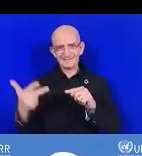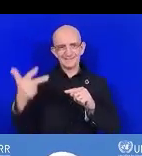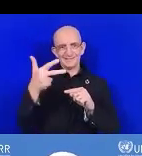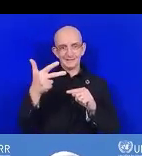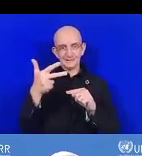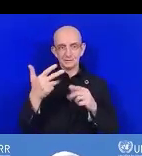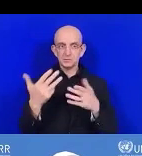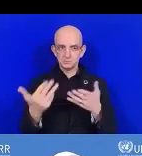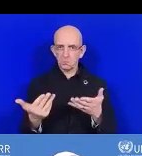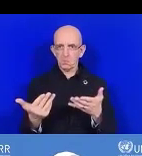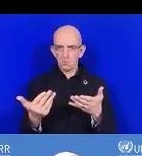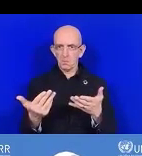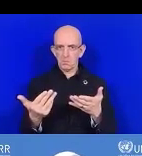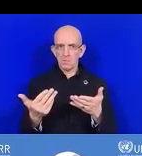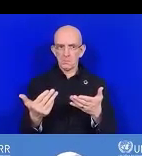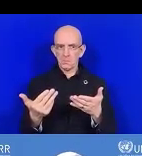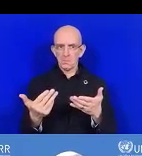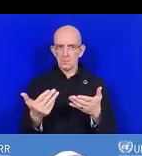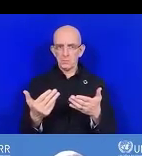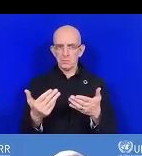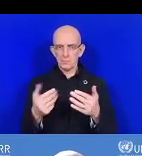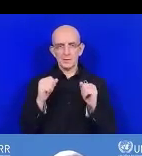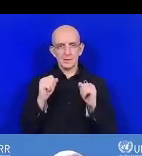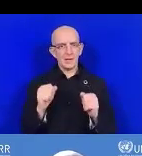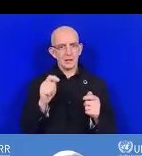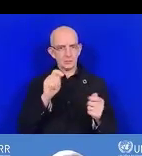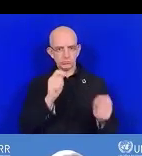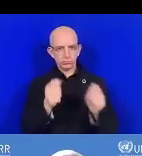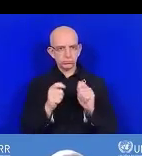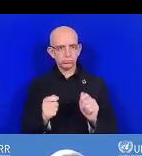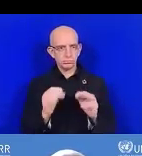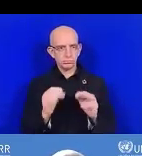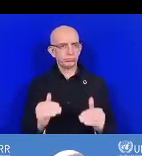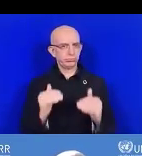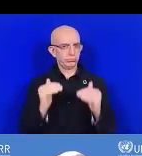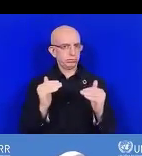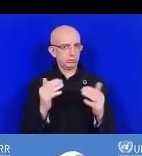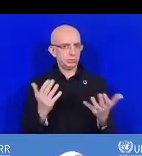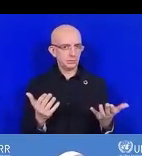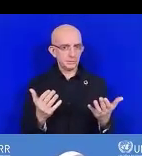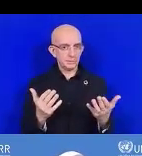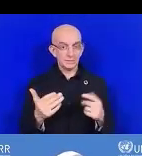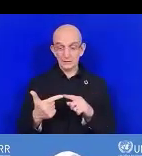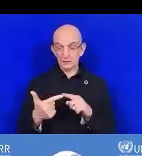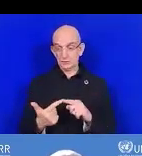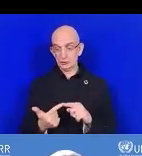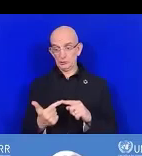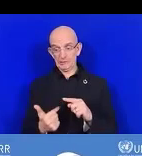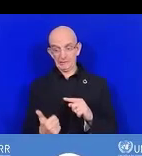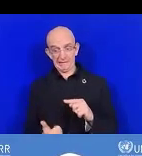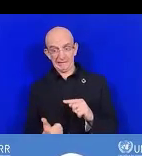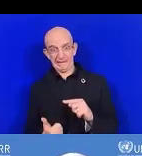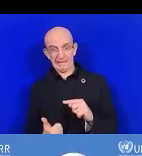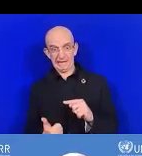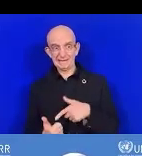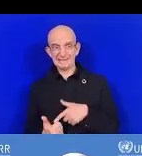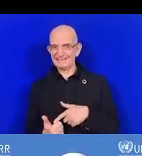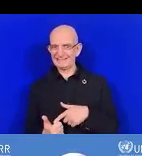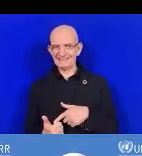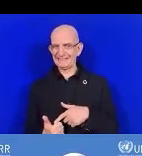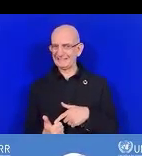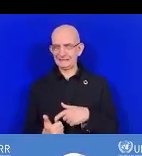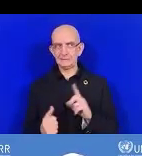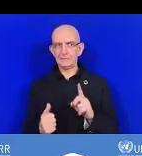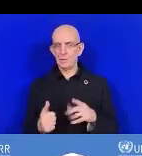pour vous améliorer. Si vous avez une note inférieure à 2, ça